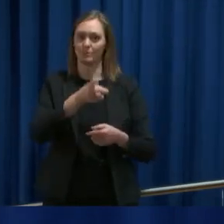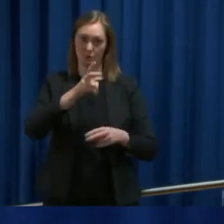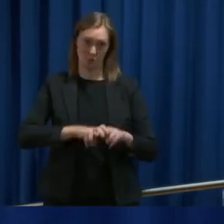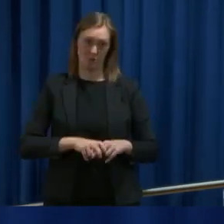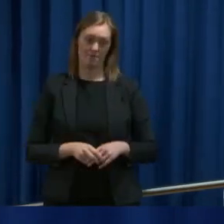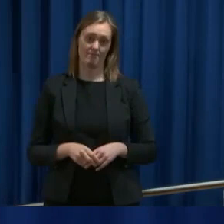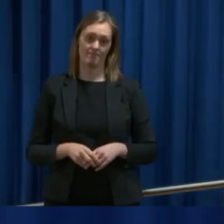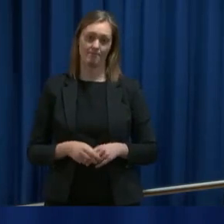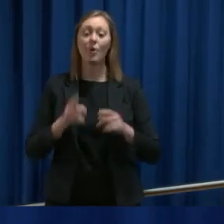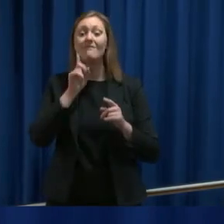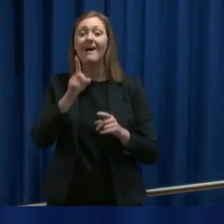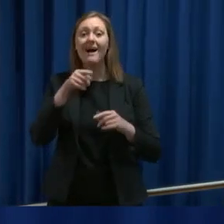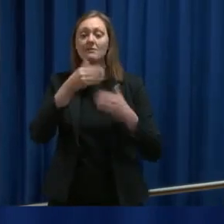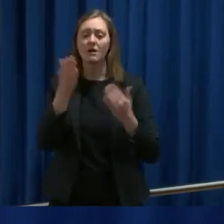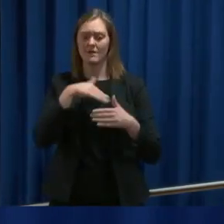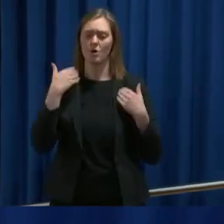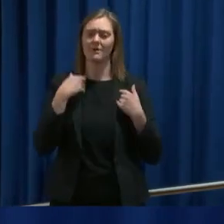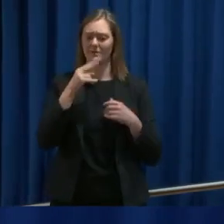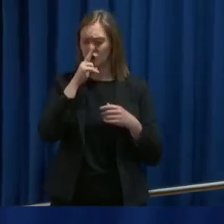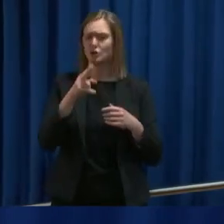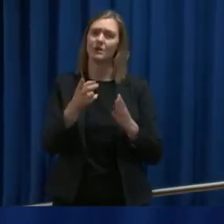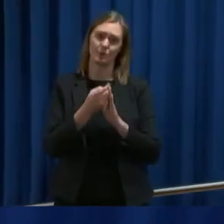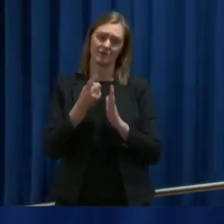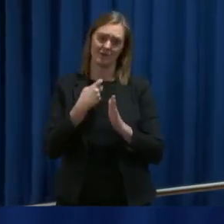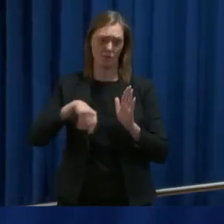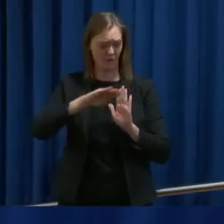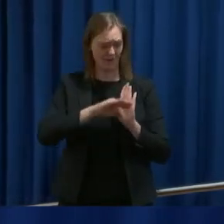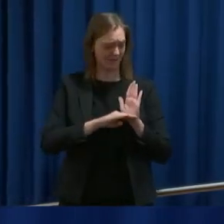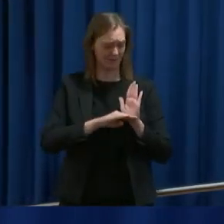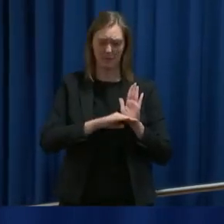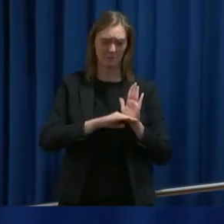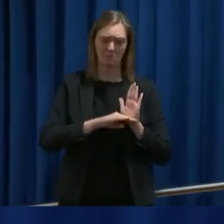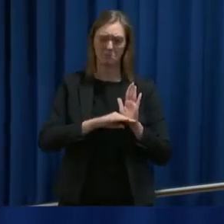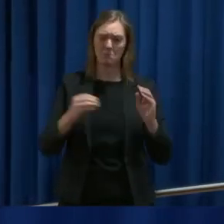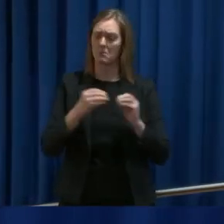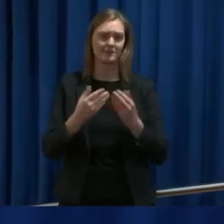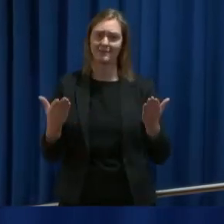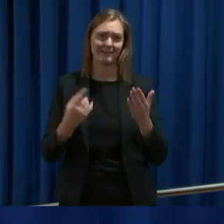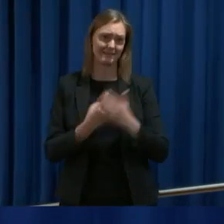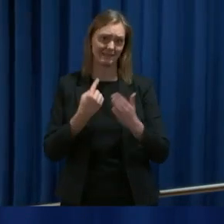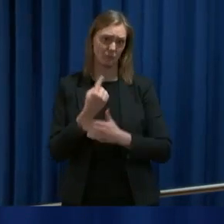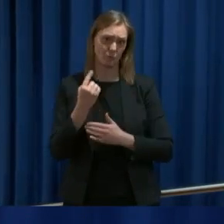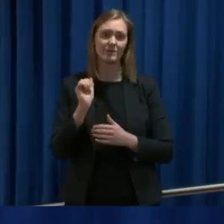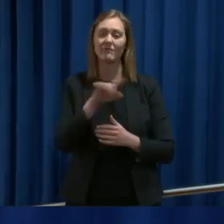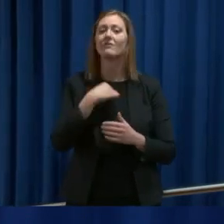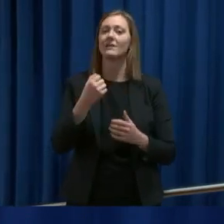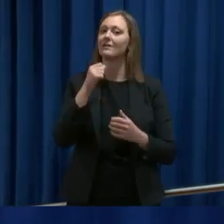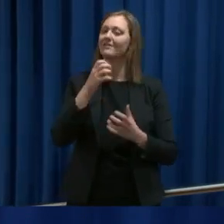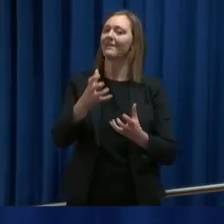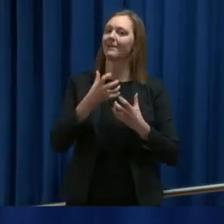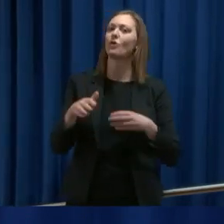at hver dag treffer vi på nye utfordringer, hvor regelverket ikke tilpasser situasjonen. Det er derfor vi føler vi trenger denne fullmakken.